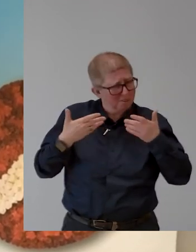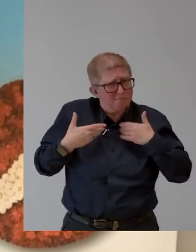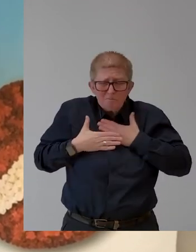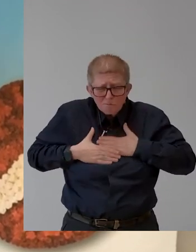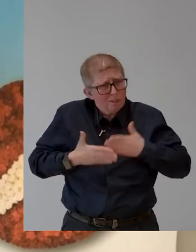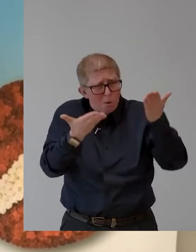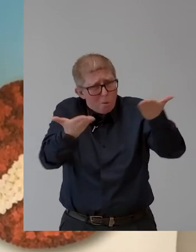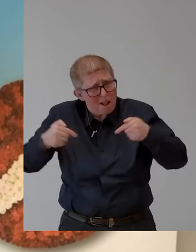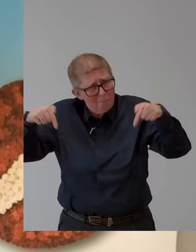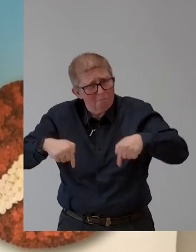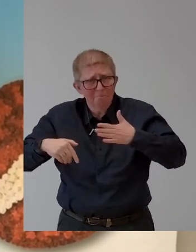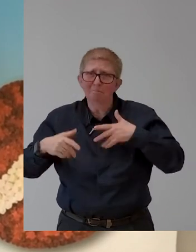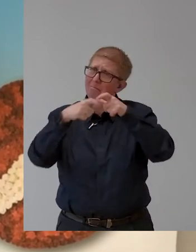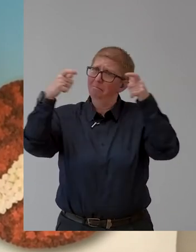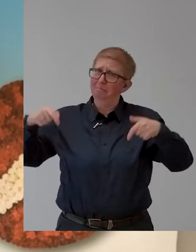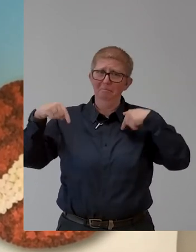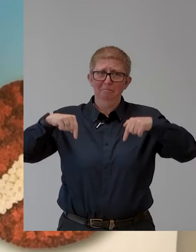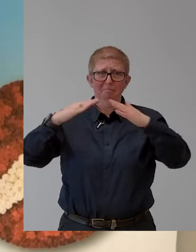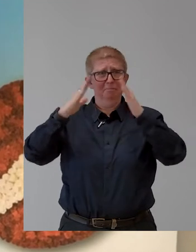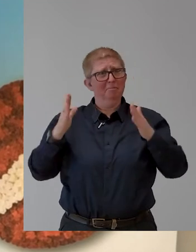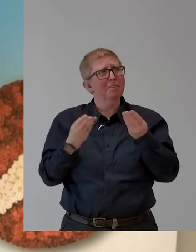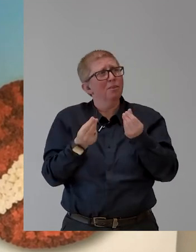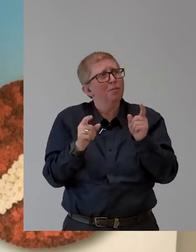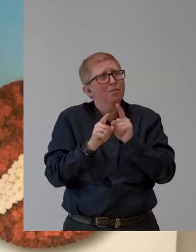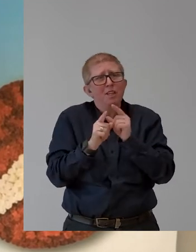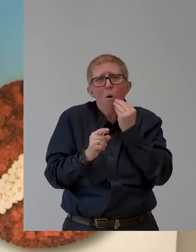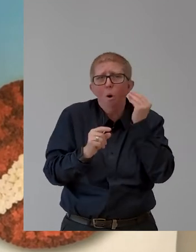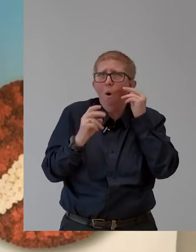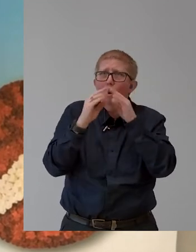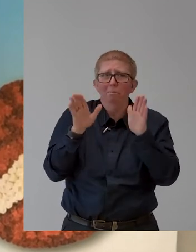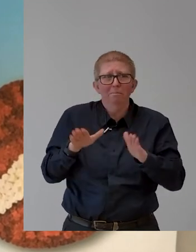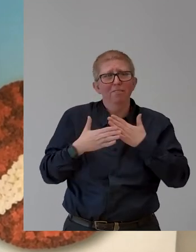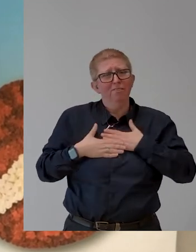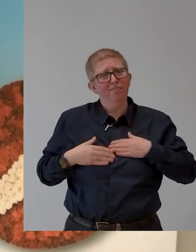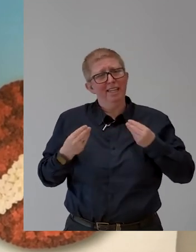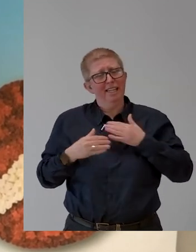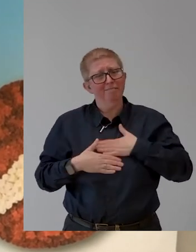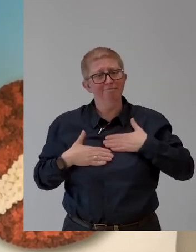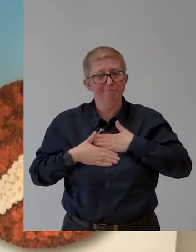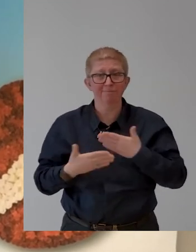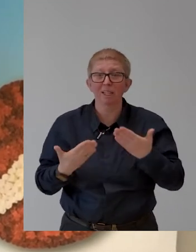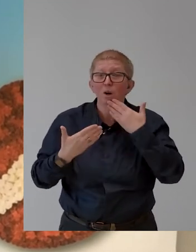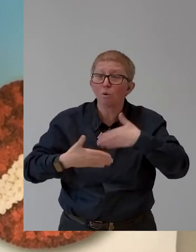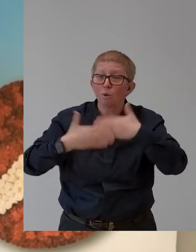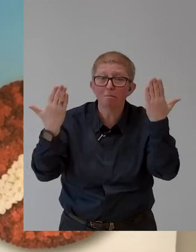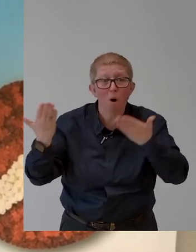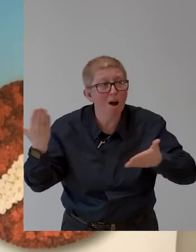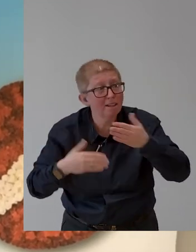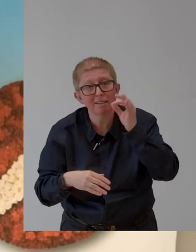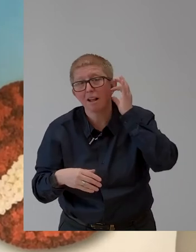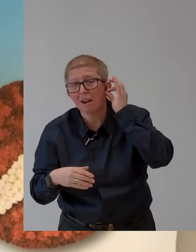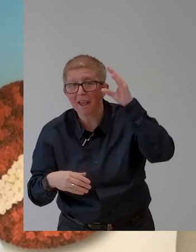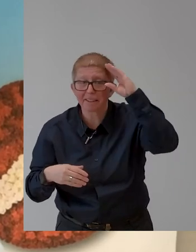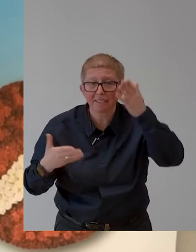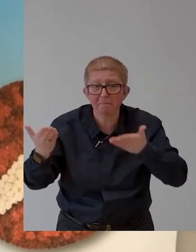everything is fine in our premises. So good morning, ladies and gentlemen. Again, I'm very pleased